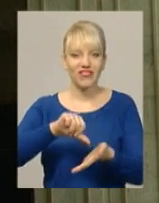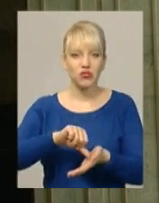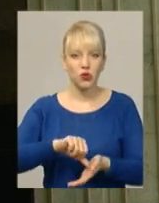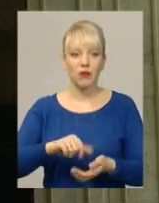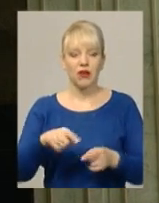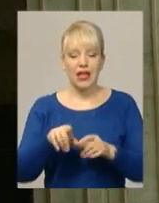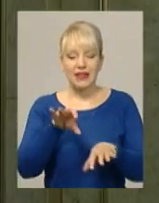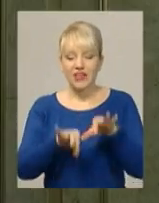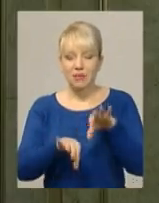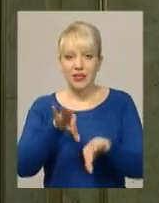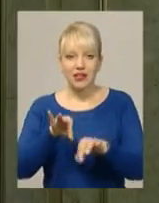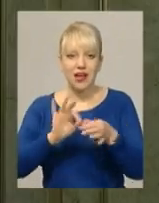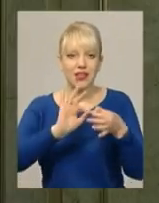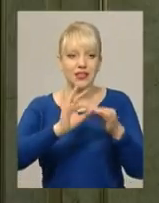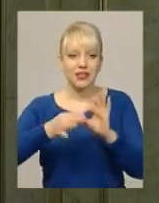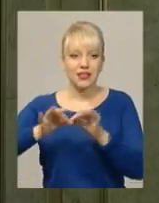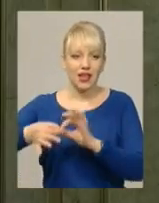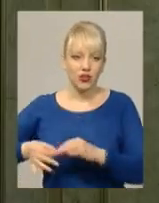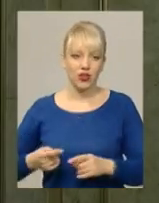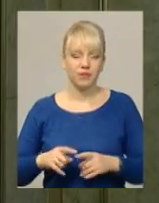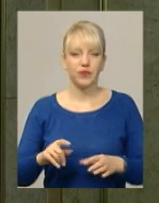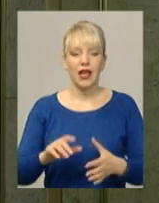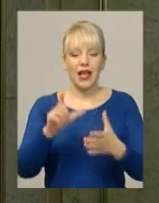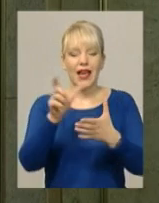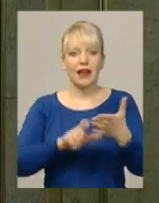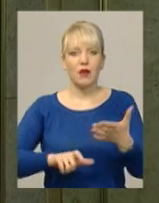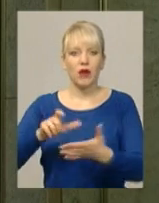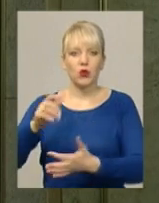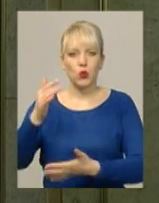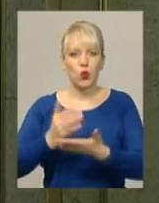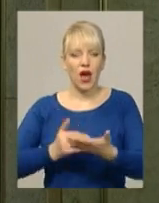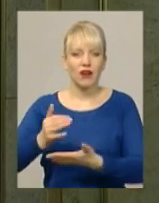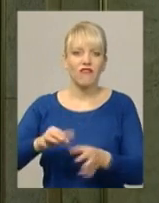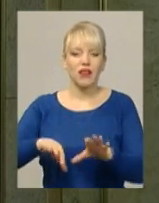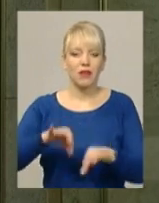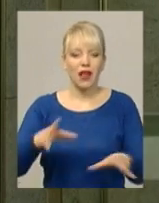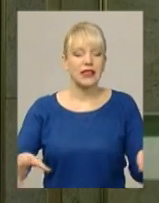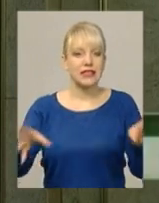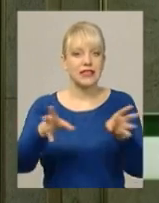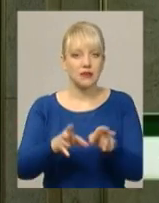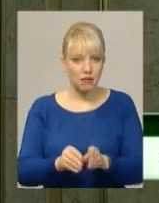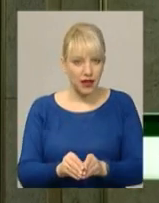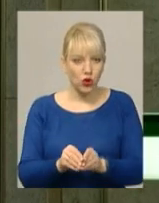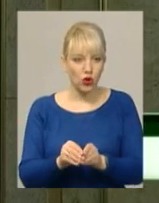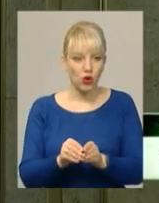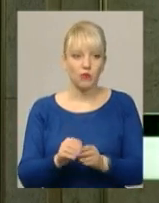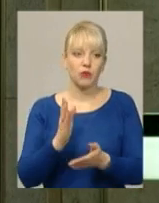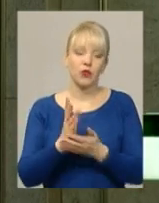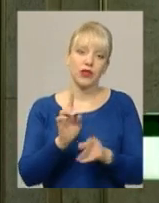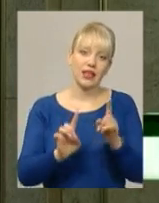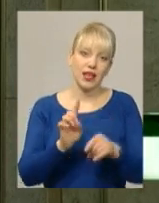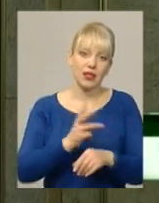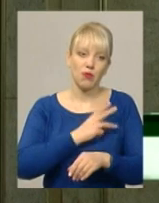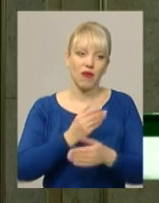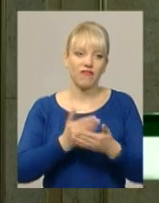добирали». «Репертуар добирали спільно, були деякі побажання від